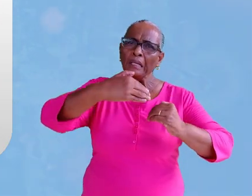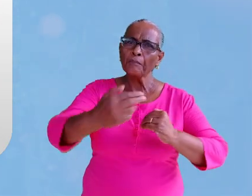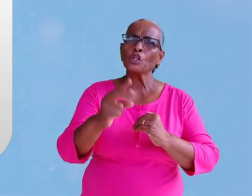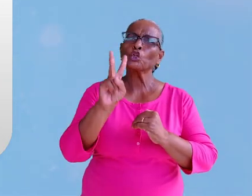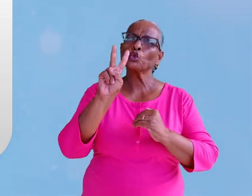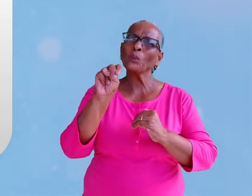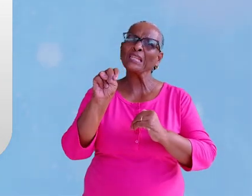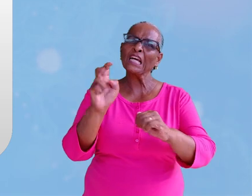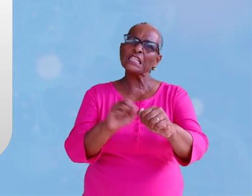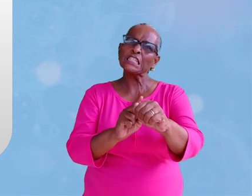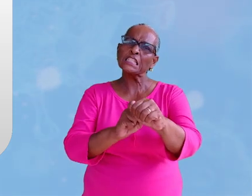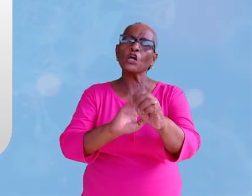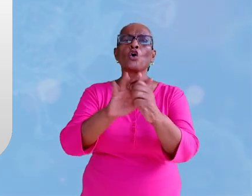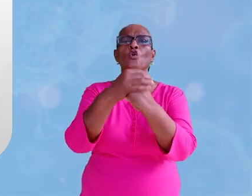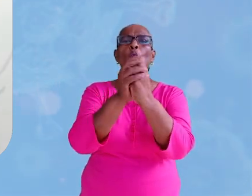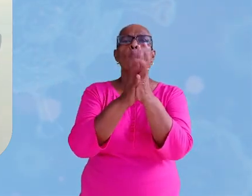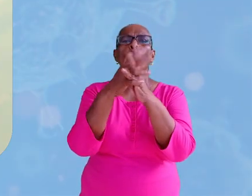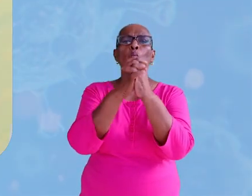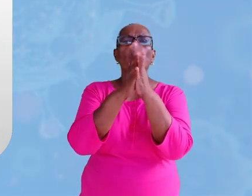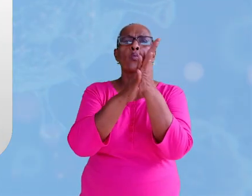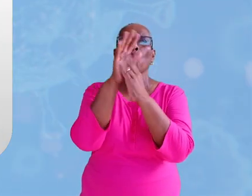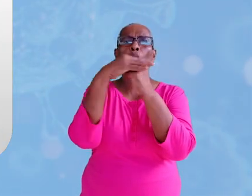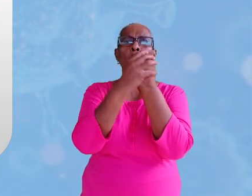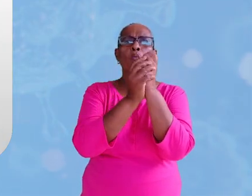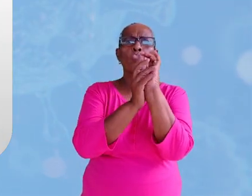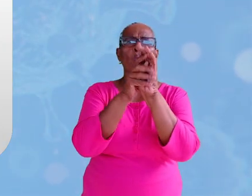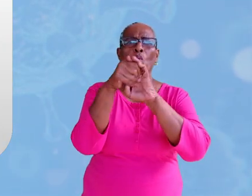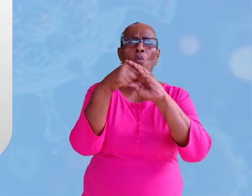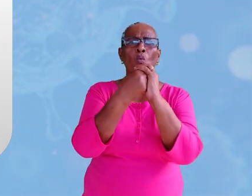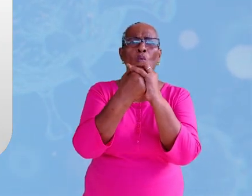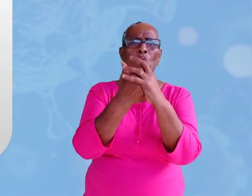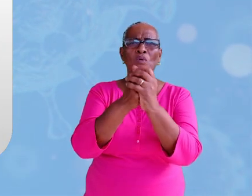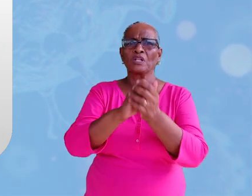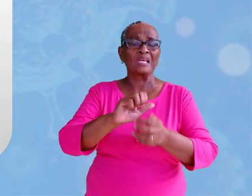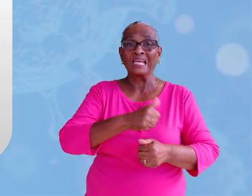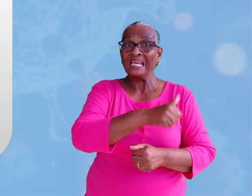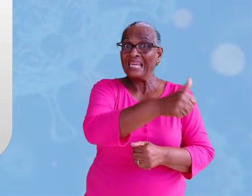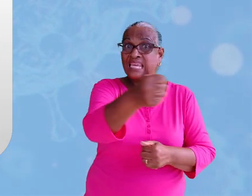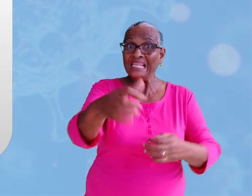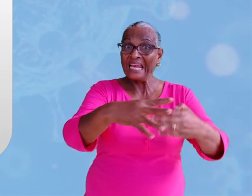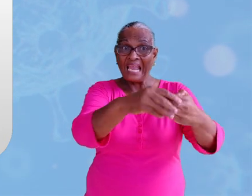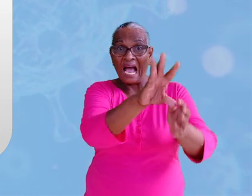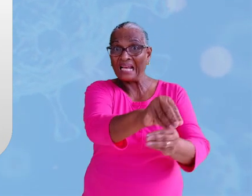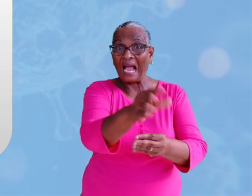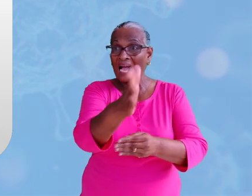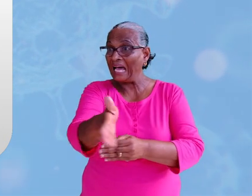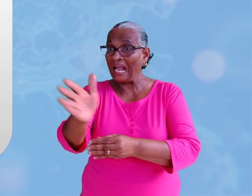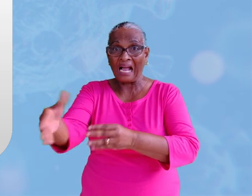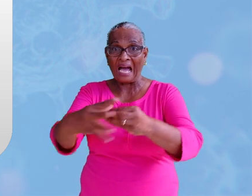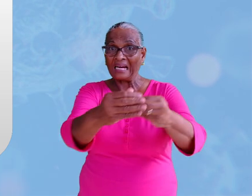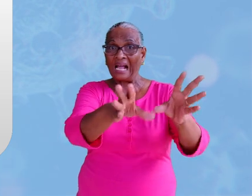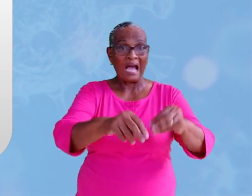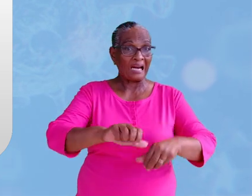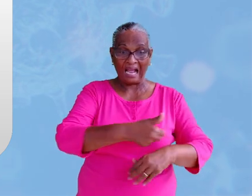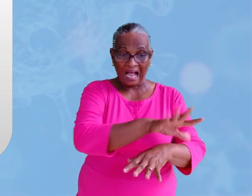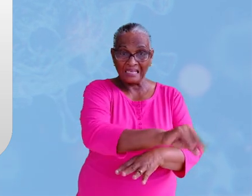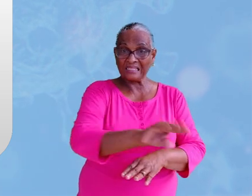20 seconden wassen niet zomaar alles en iedereen aanraken